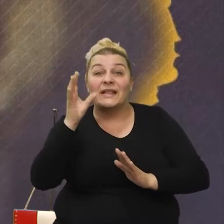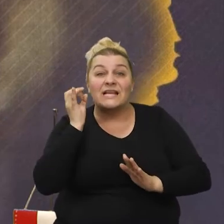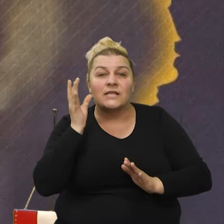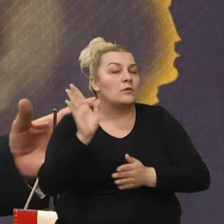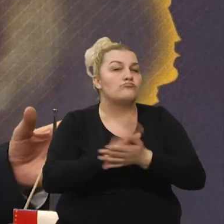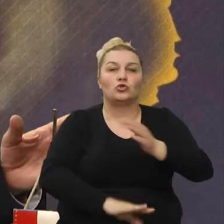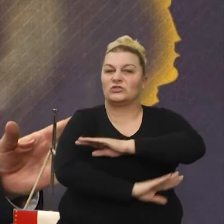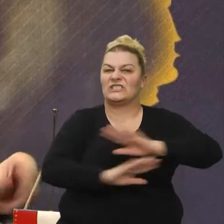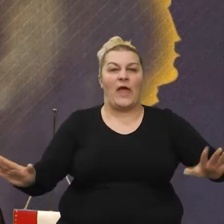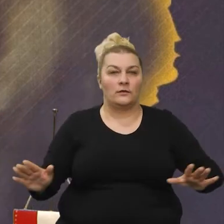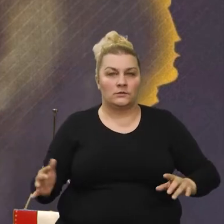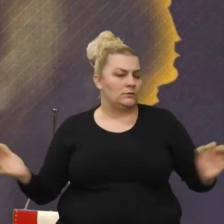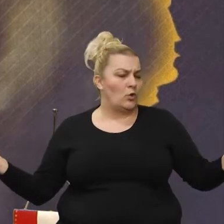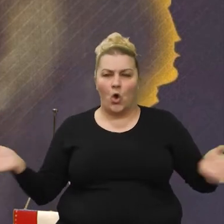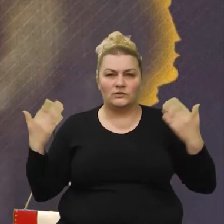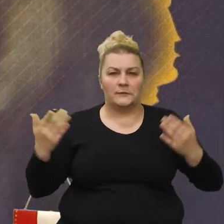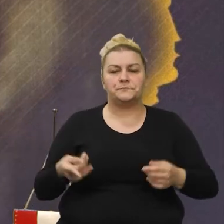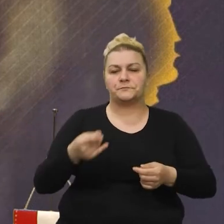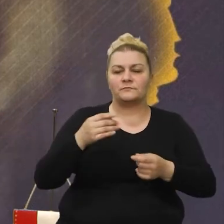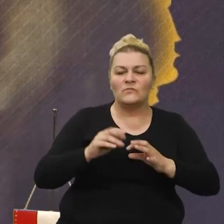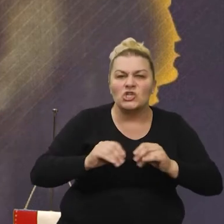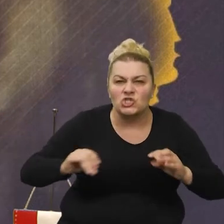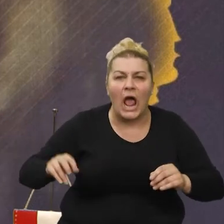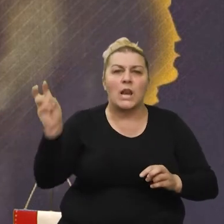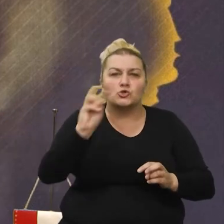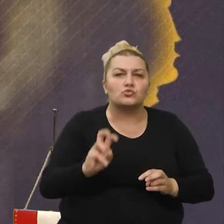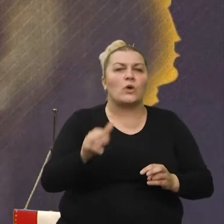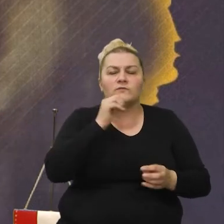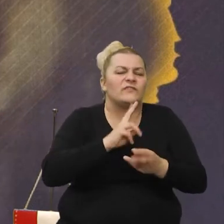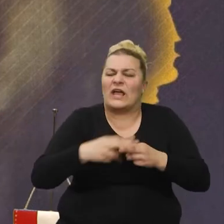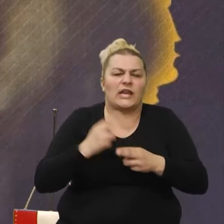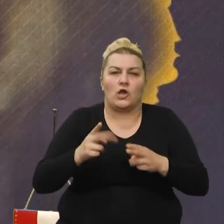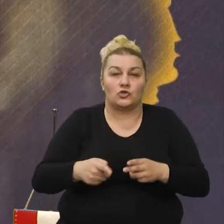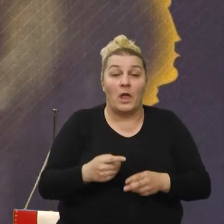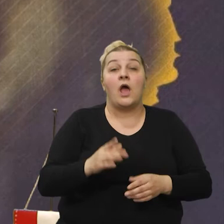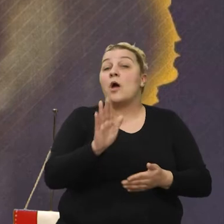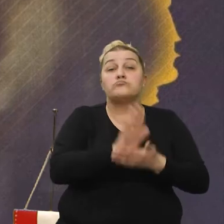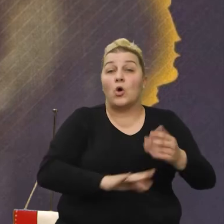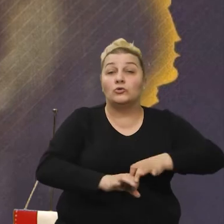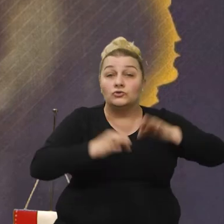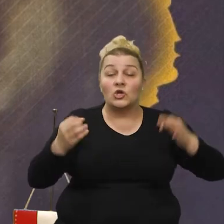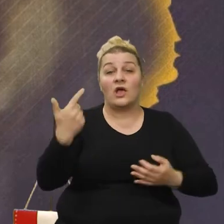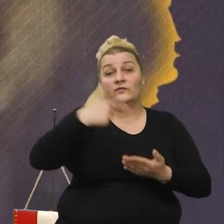novaca, sve je bilo. I mi smo to otvorili 2006. godine.